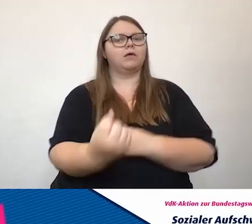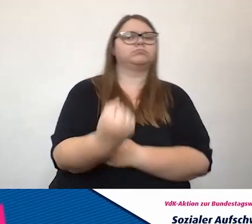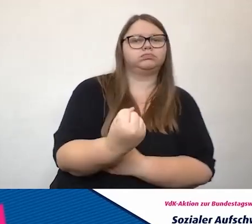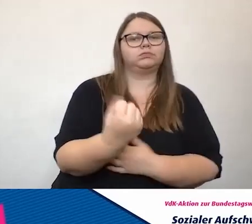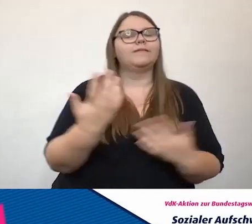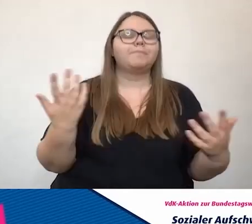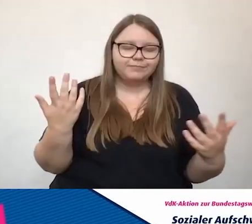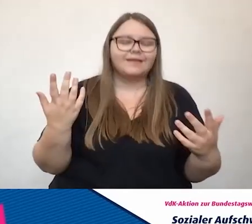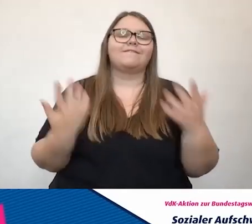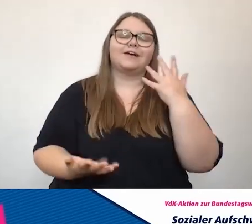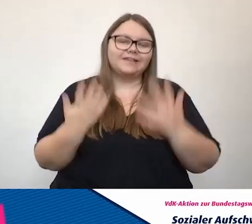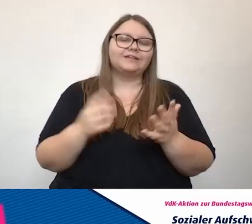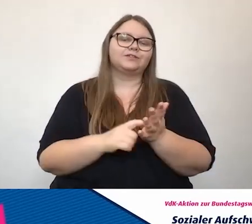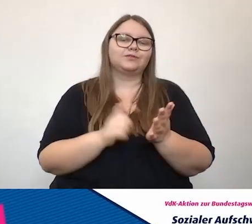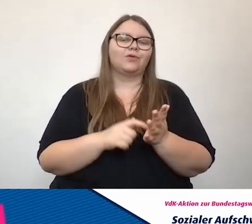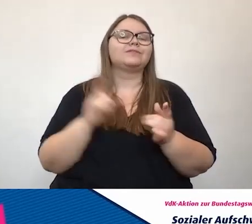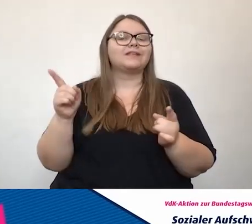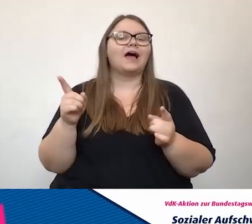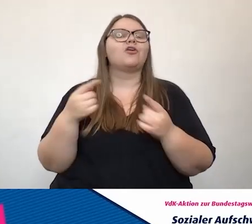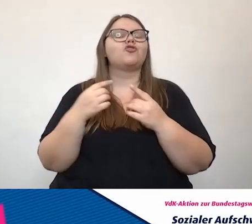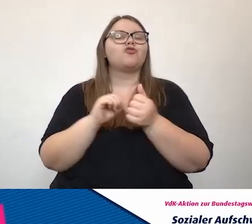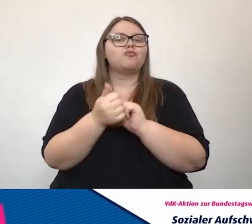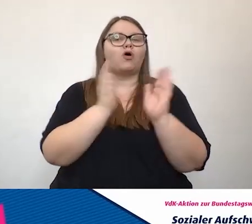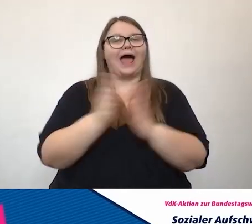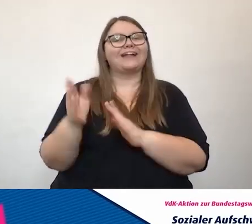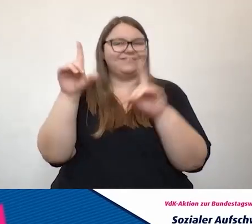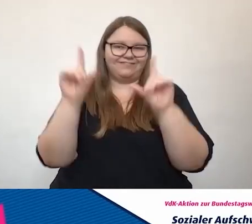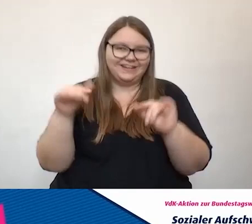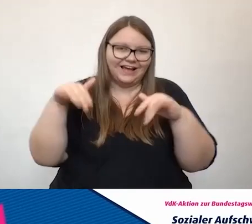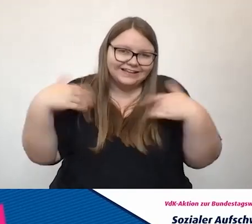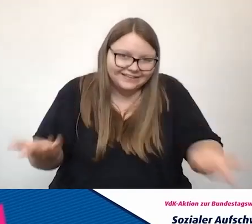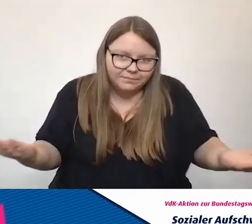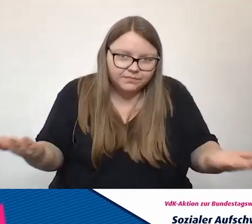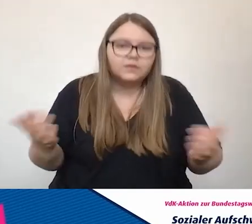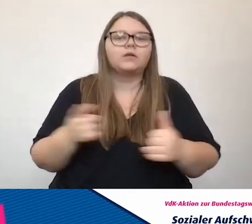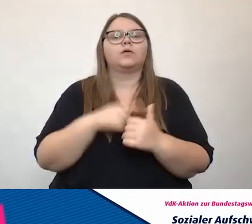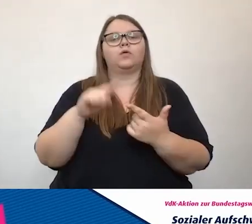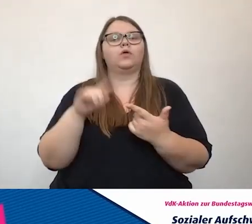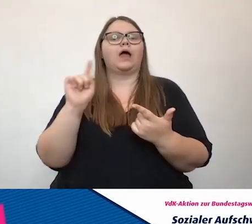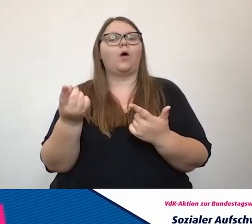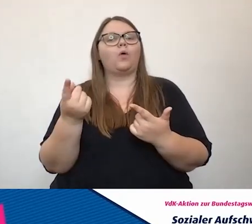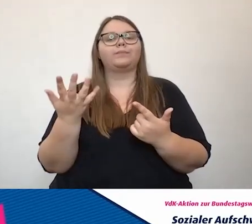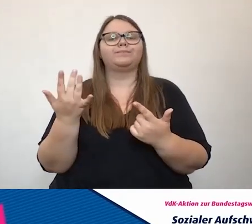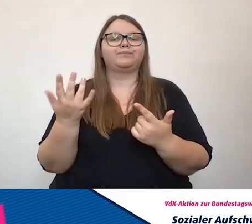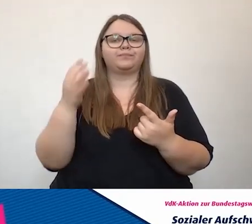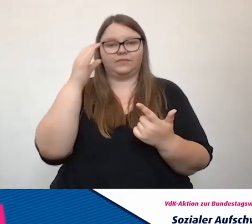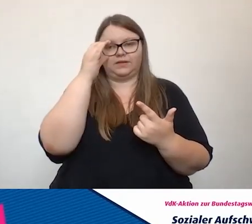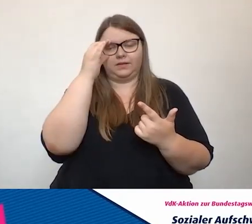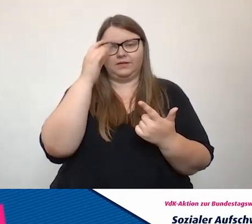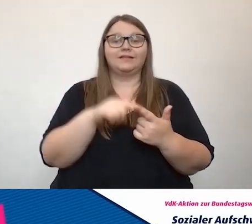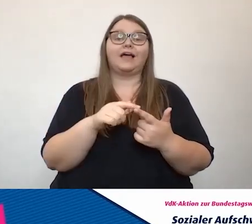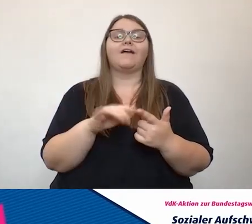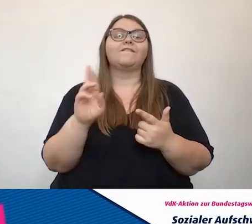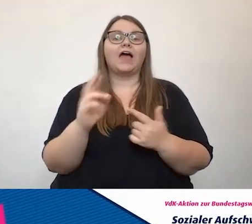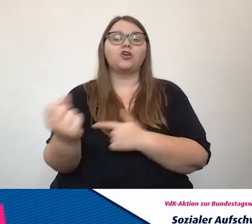natürlich auch damit zu tun, da gibt es weniger Sportarten. Und natürlich auch, ja, da verteilen sich die starke